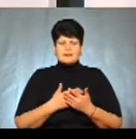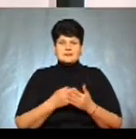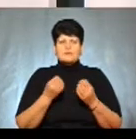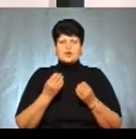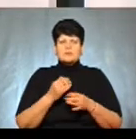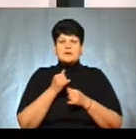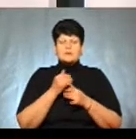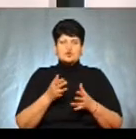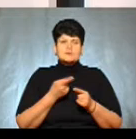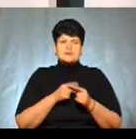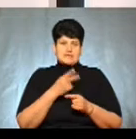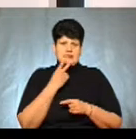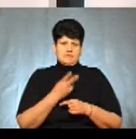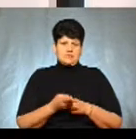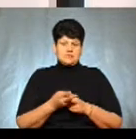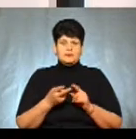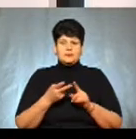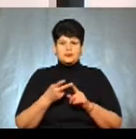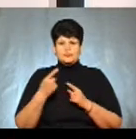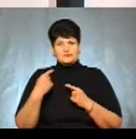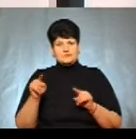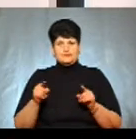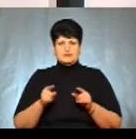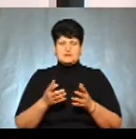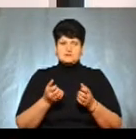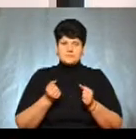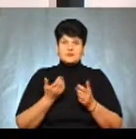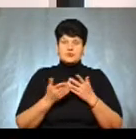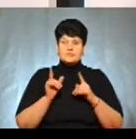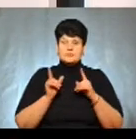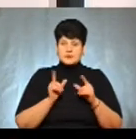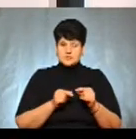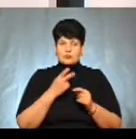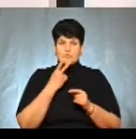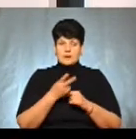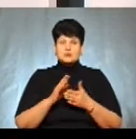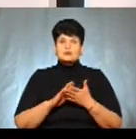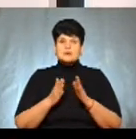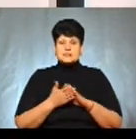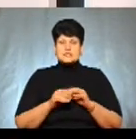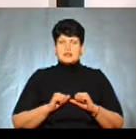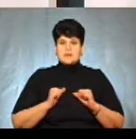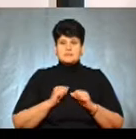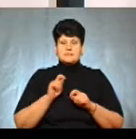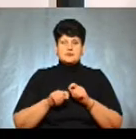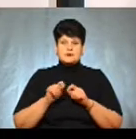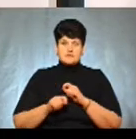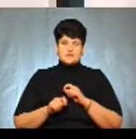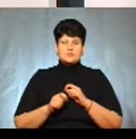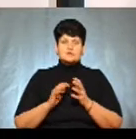не можемо на це дивитися. Ми, по-другому, це сприймаємо. І якщо ми десь їдемо, бачимо, якусь ситуацію, ми стараємося промоніторити. Зокрема,